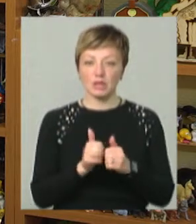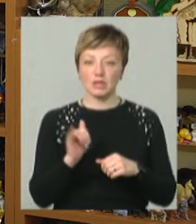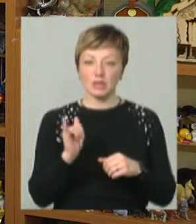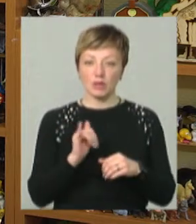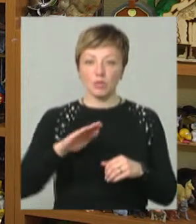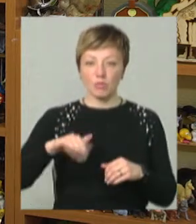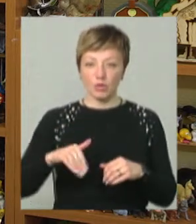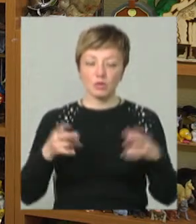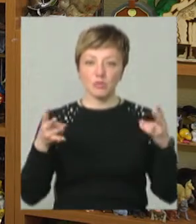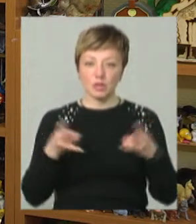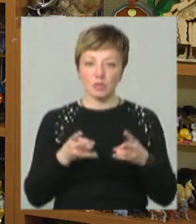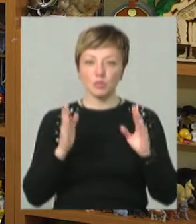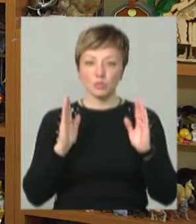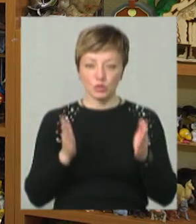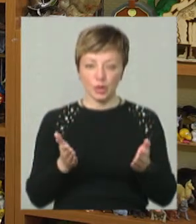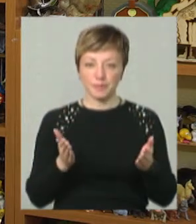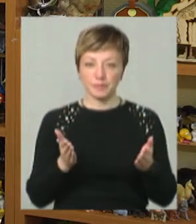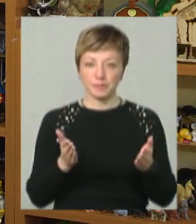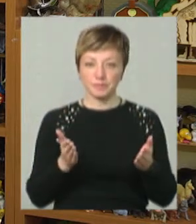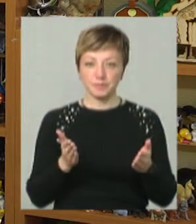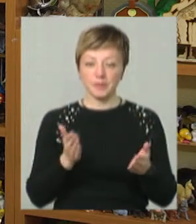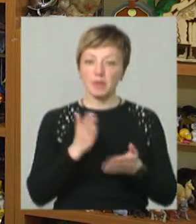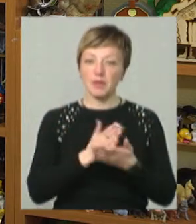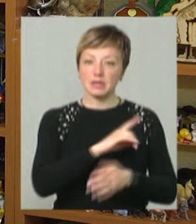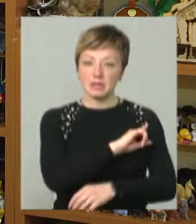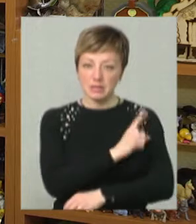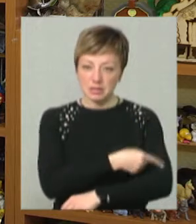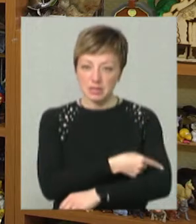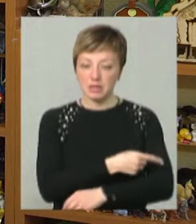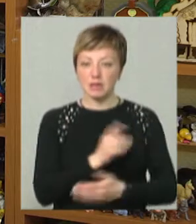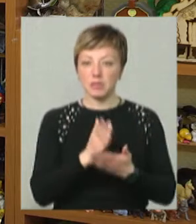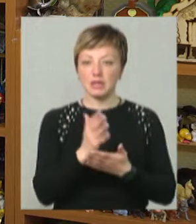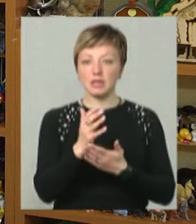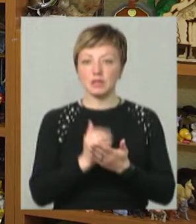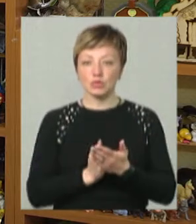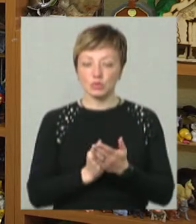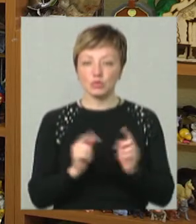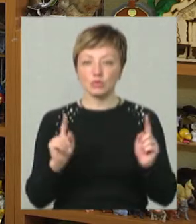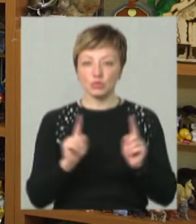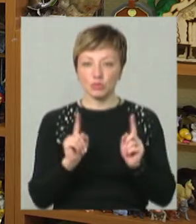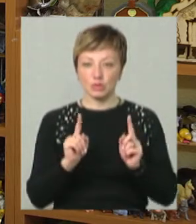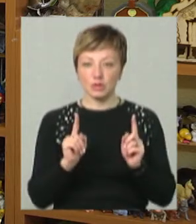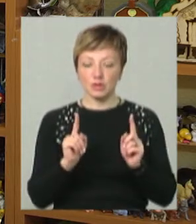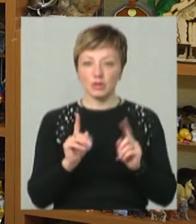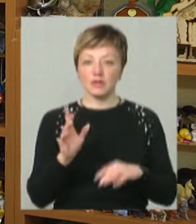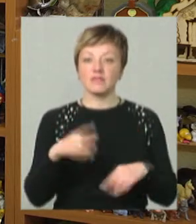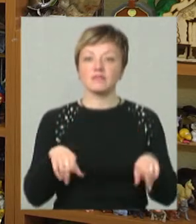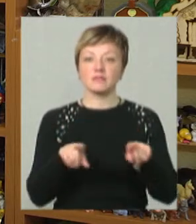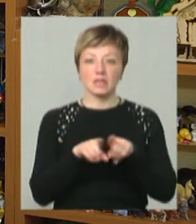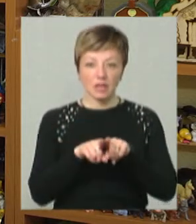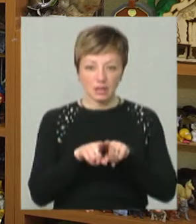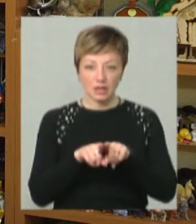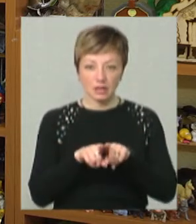потім нам потрібно буде мати сили, мати ресурс для того, щоб все-таки